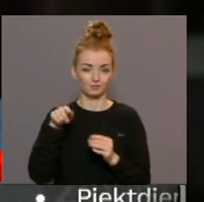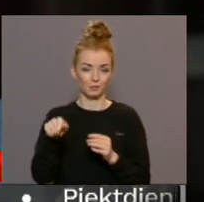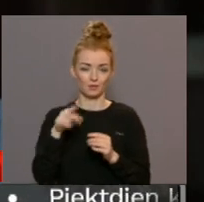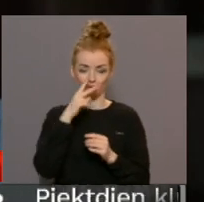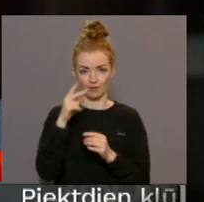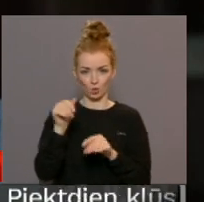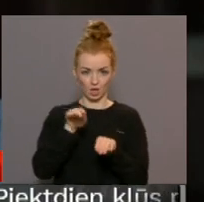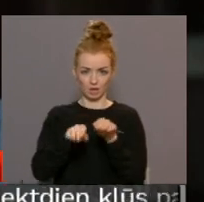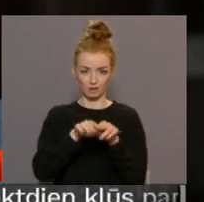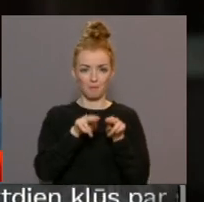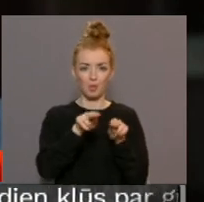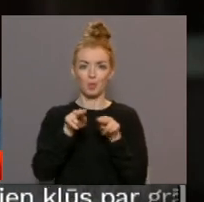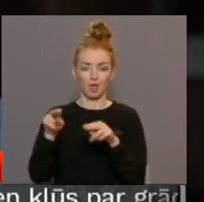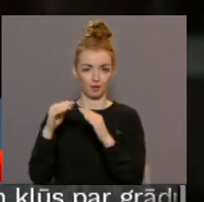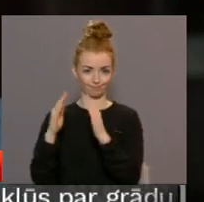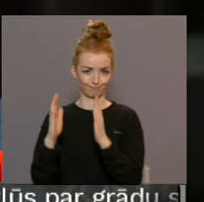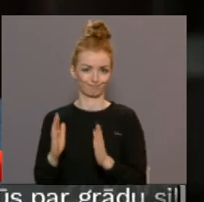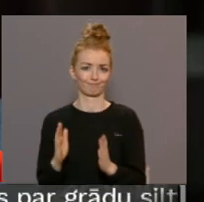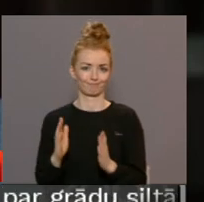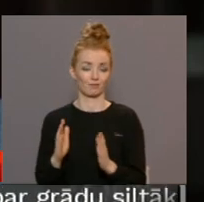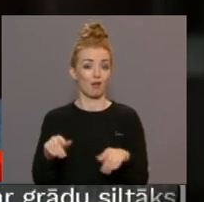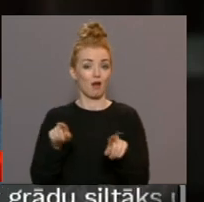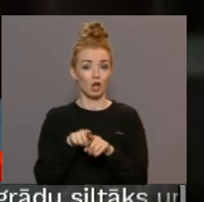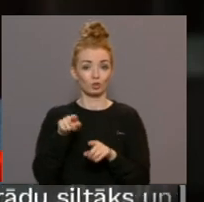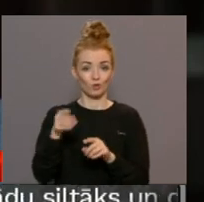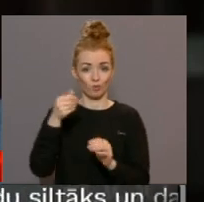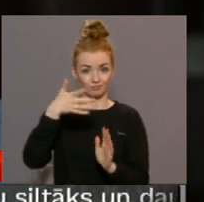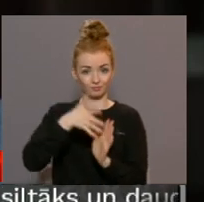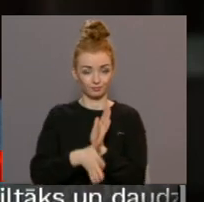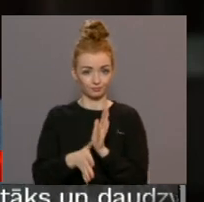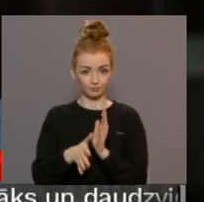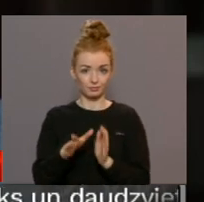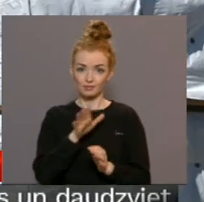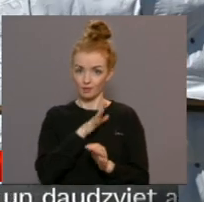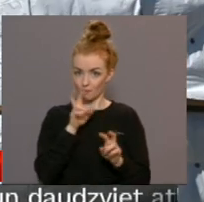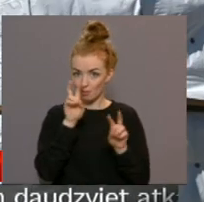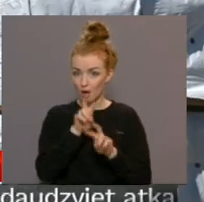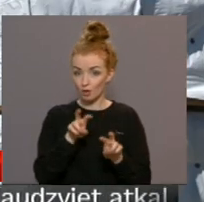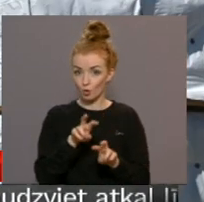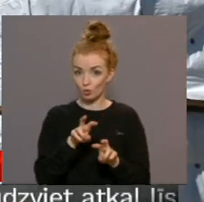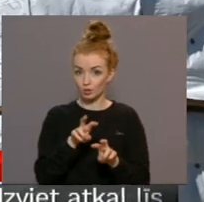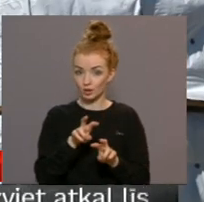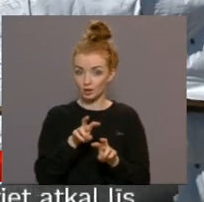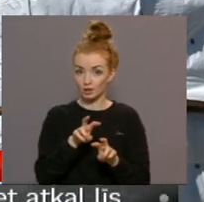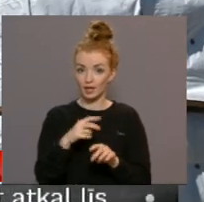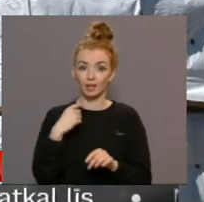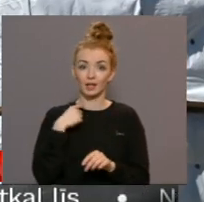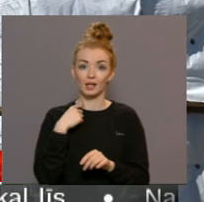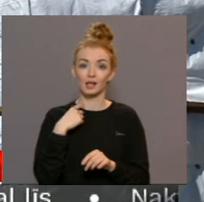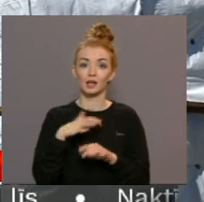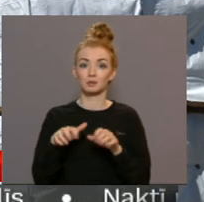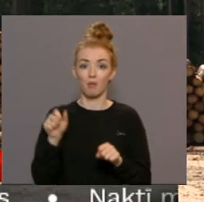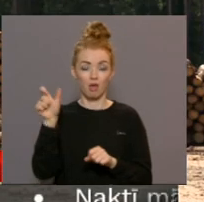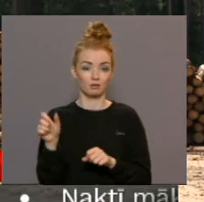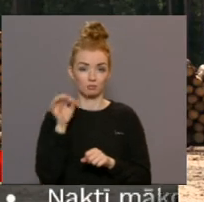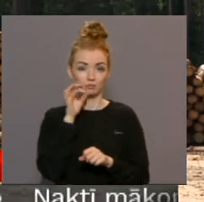atgādin mednieku namus. Pēc tam atlājās, ka šo iegūdījumu izlietojumu nemaz nevar pārbaudīt. Kā ziņo staķis, attiecīgie būvdarbi